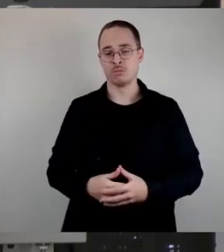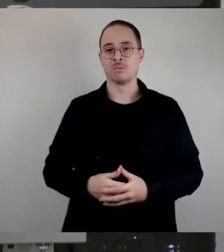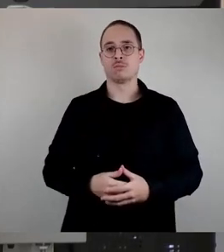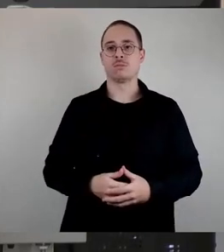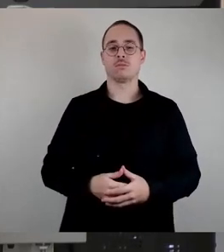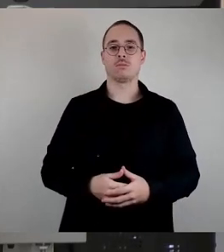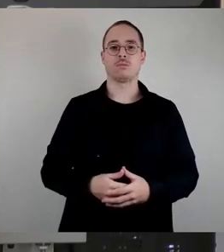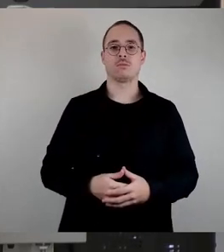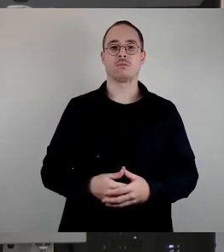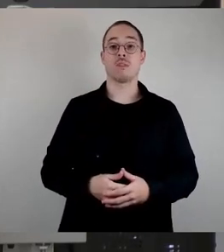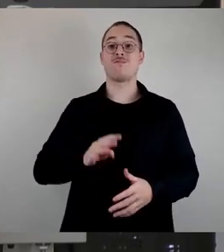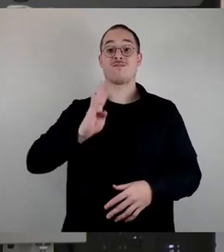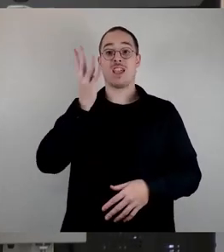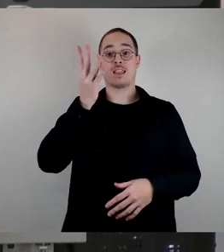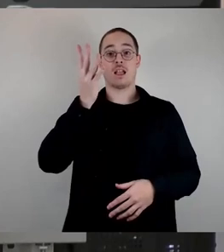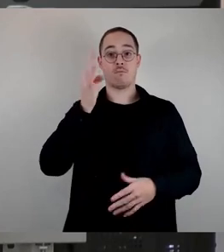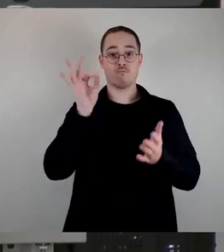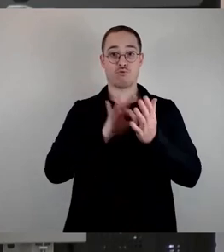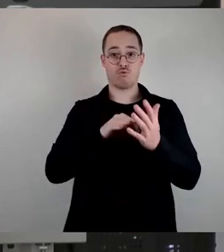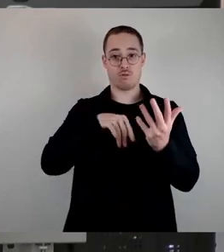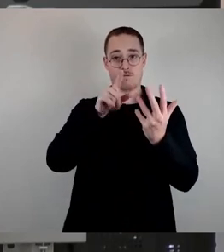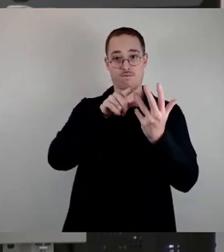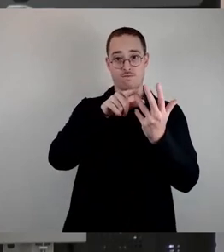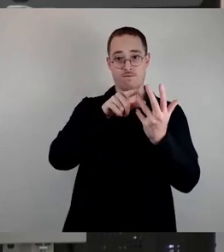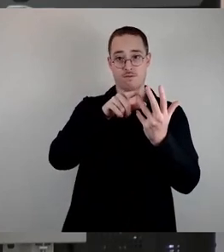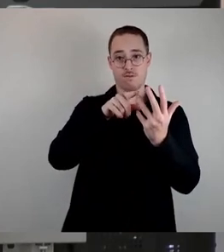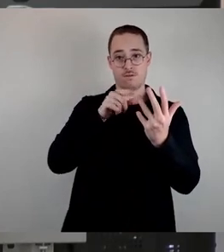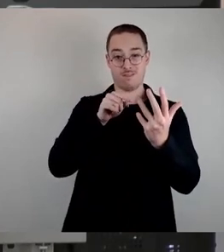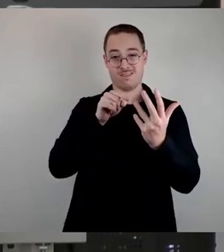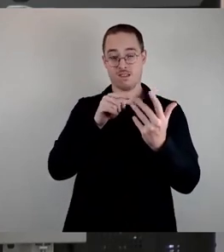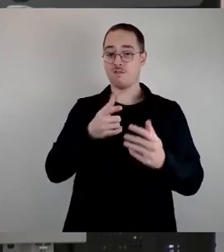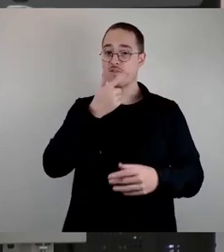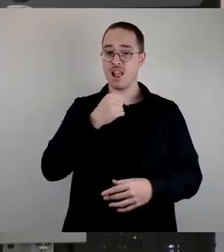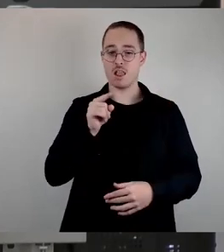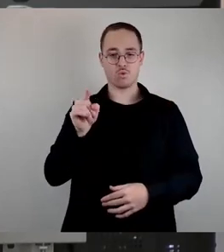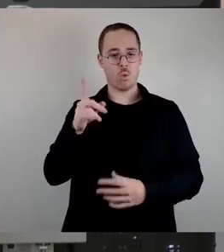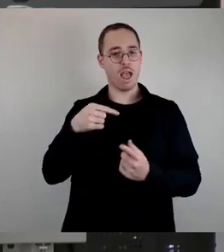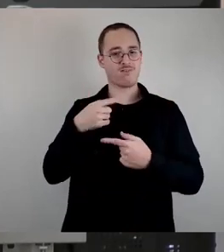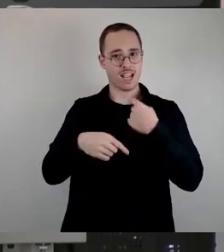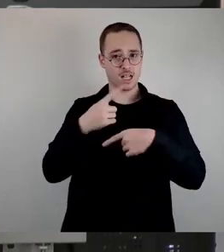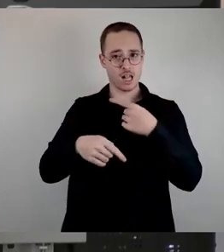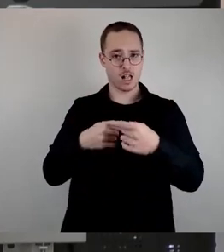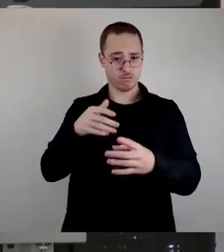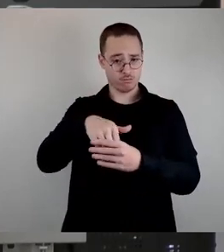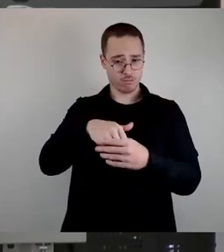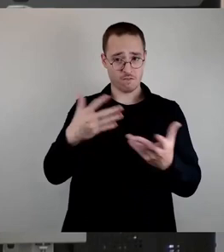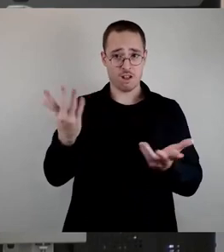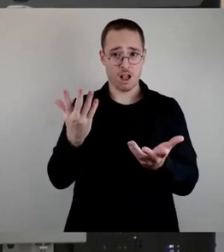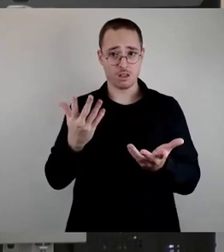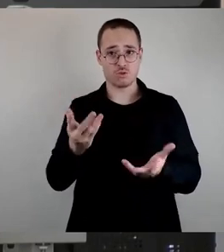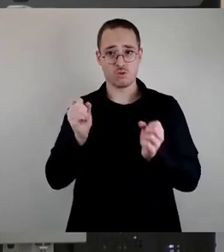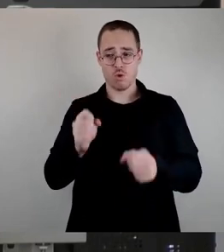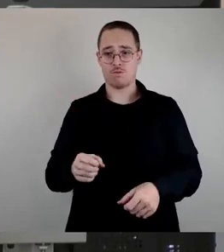diese Dinge, die da entwickelt werden, vorgestellt werden, dem Bildungsausschuss, dem Bildungsbeirat,